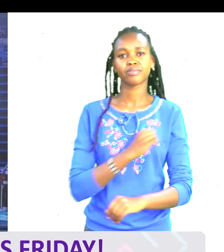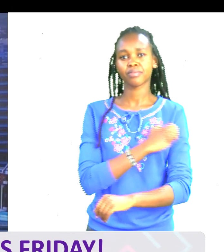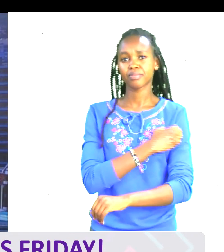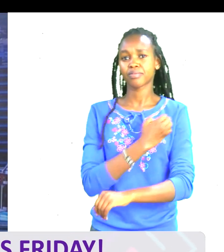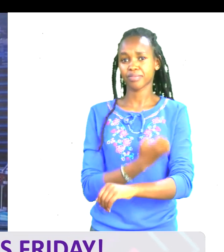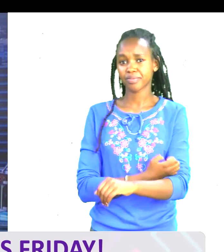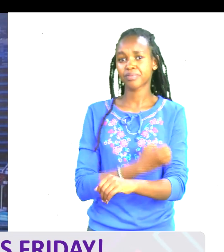mziki, vinyinafaa.